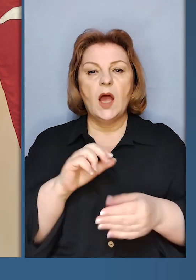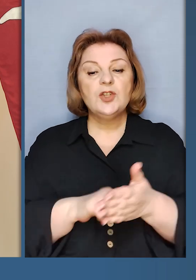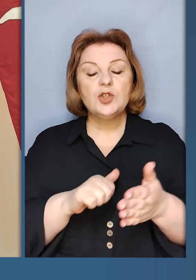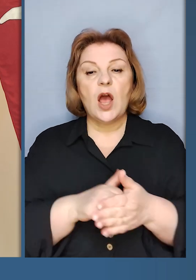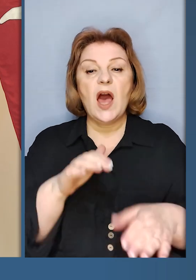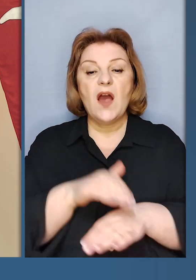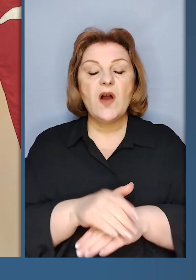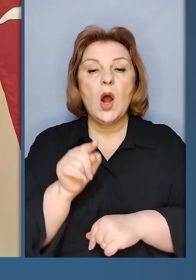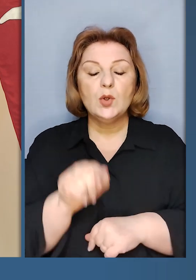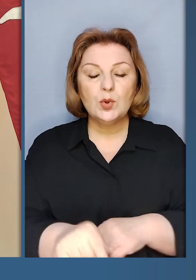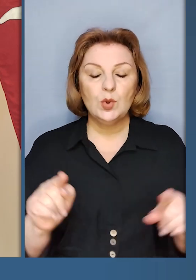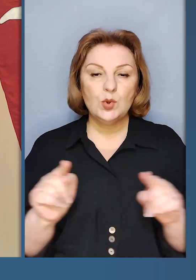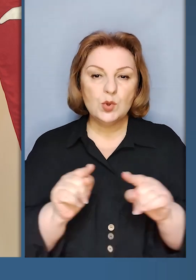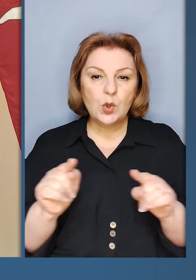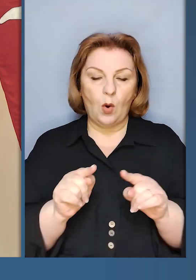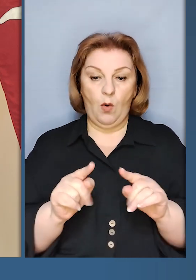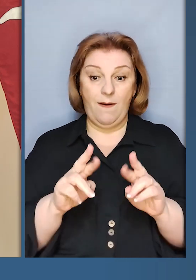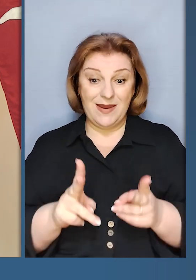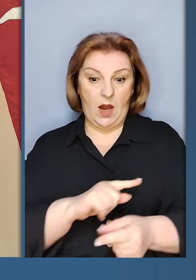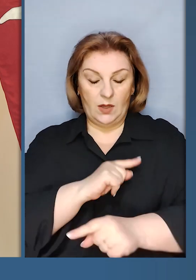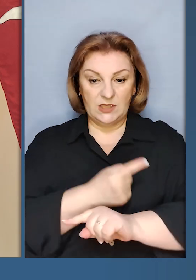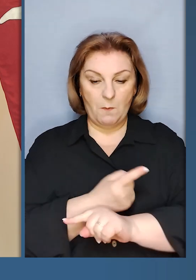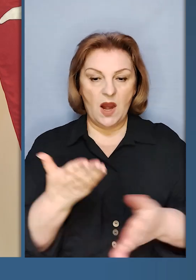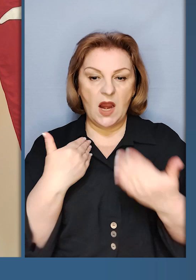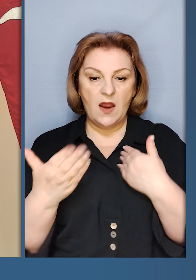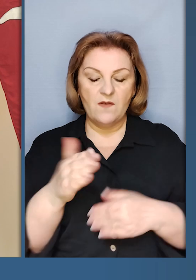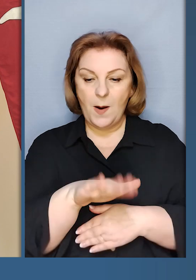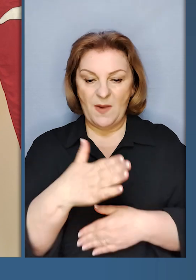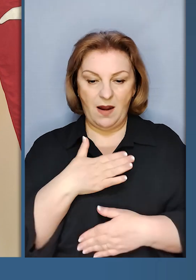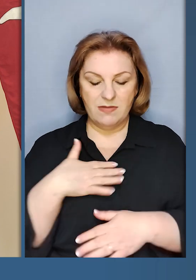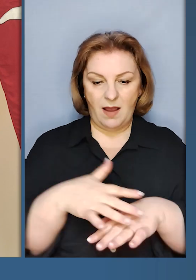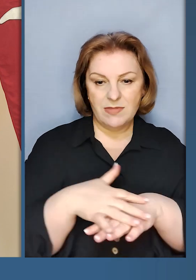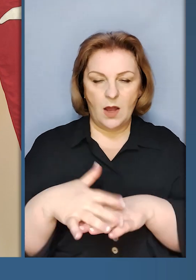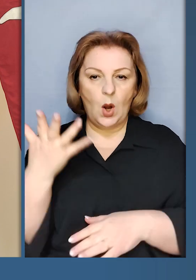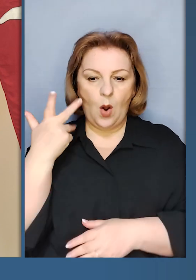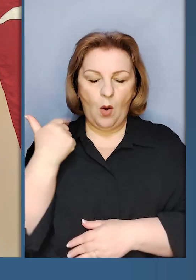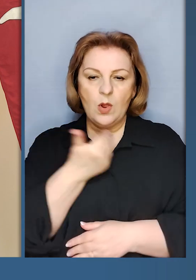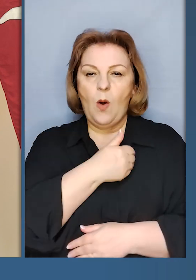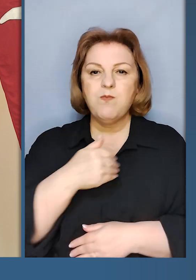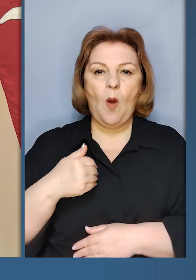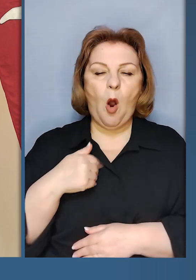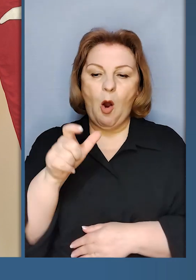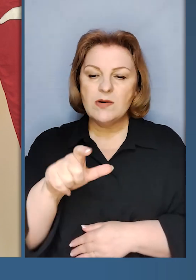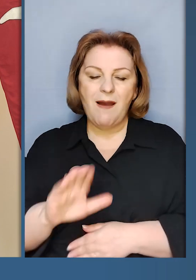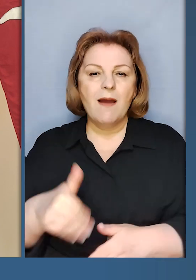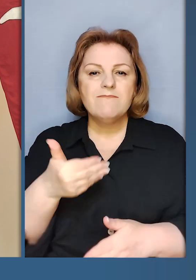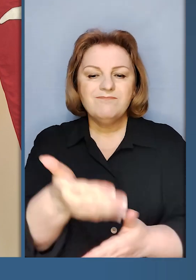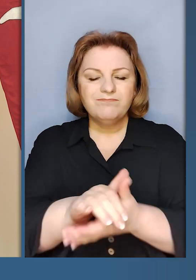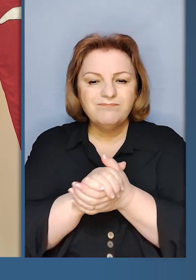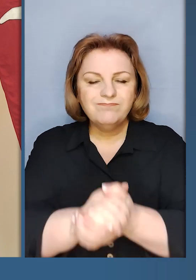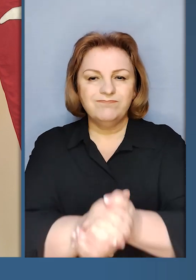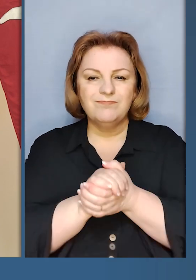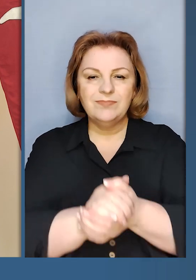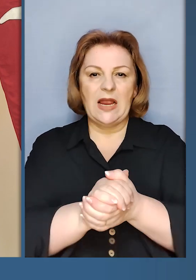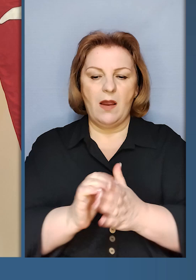факт того, як змістилися відносини між нашими народами, коли поляки простягнули руку до своїх